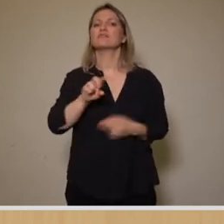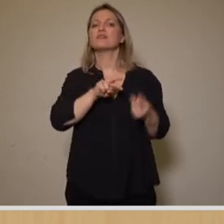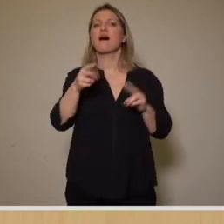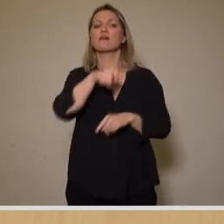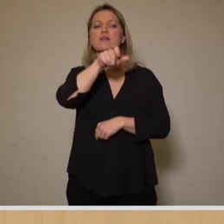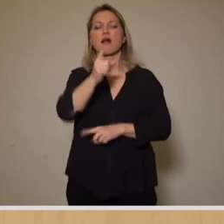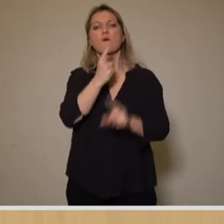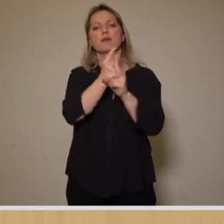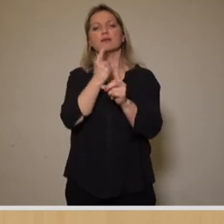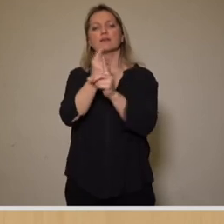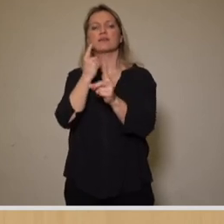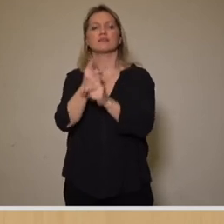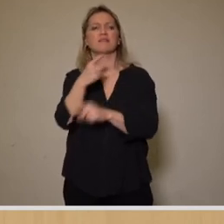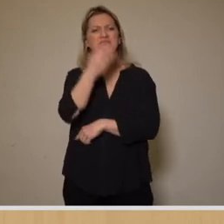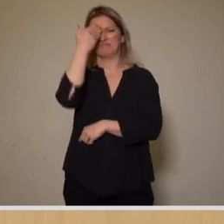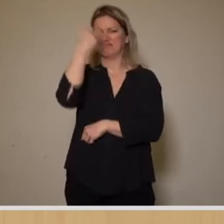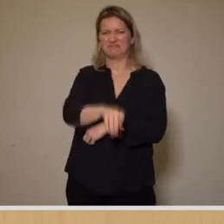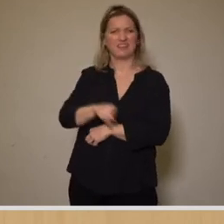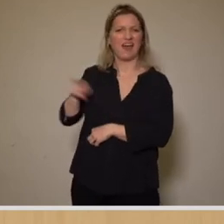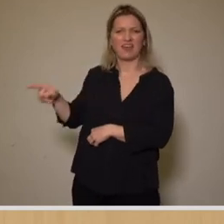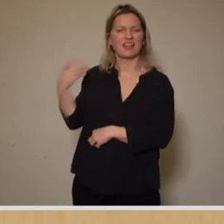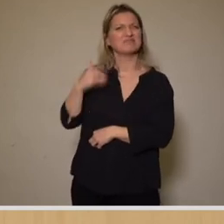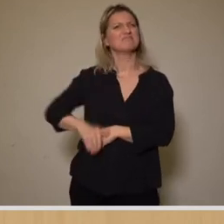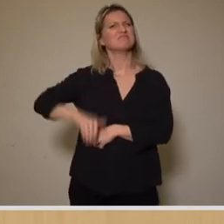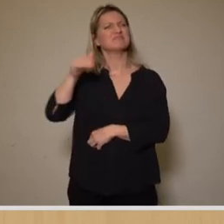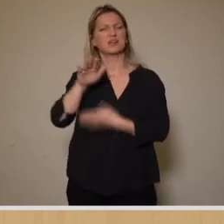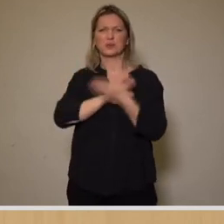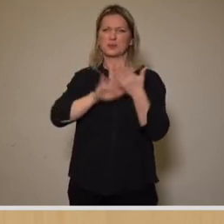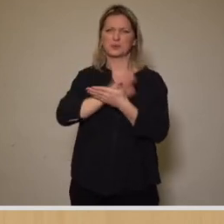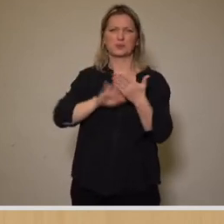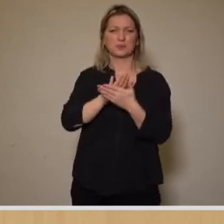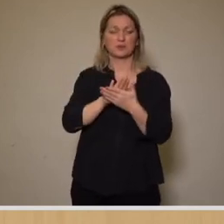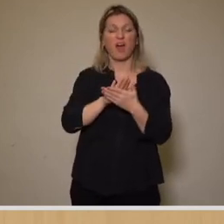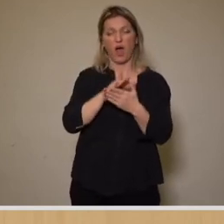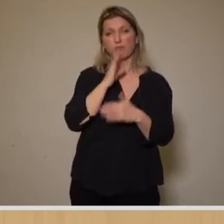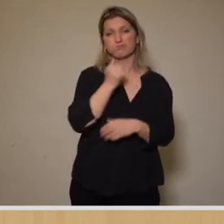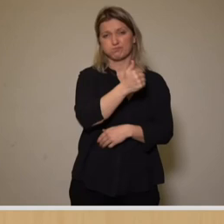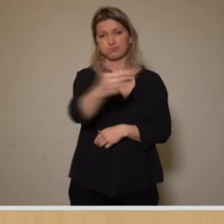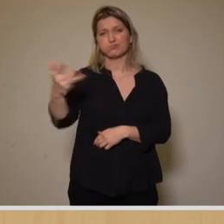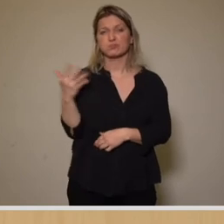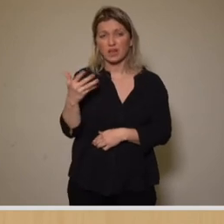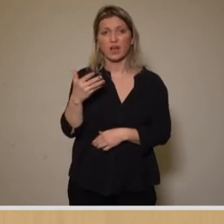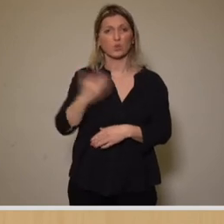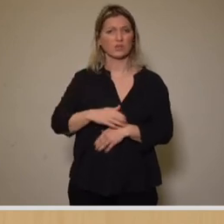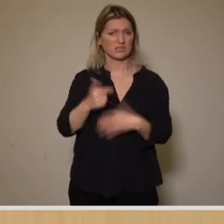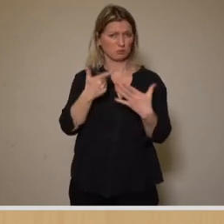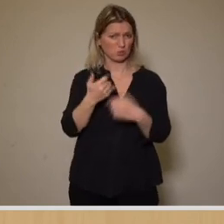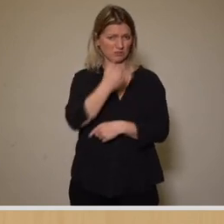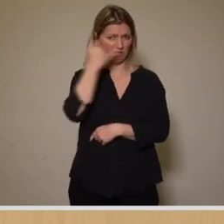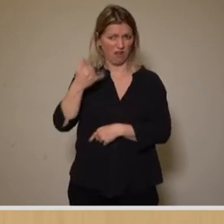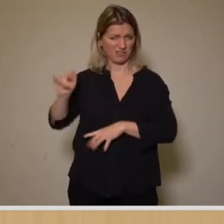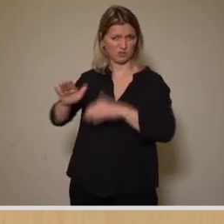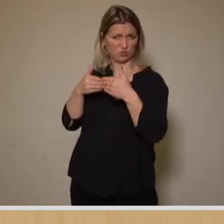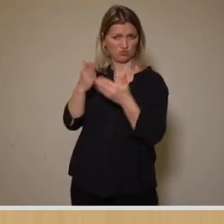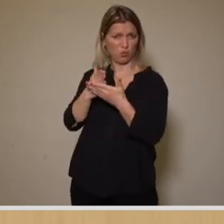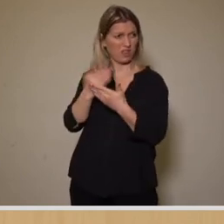keinen Bezug dazu haben. Und das sind nicht ganz wenige Menschen, weil seit 27 Jahren ist es Bad zu. Menschen um die